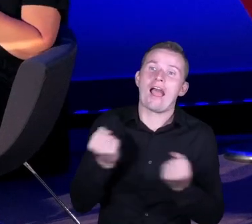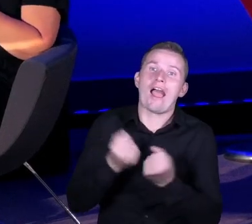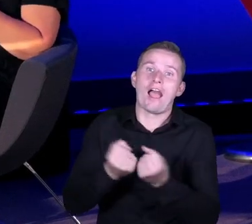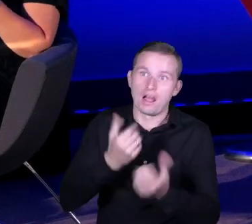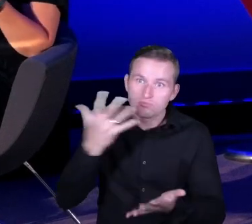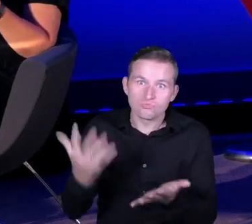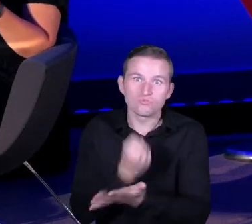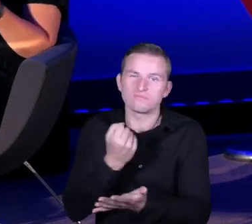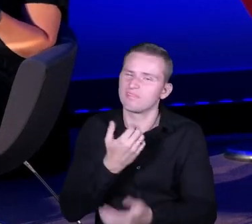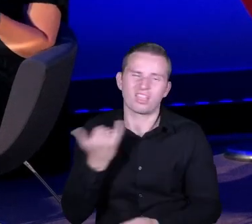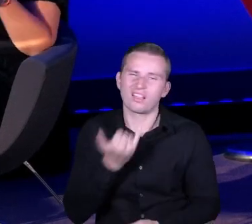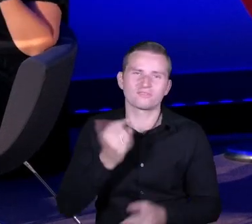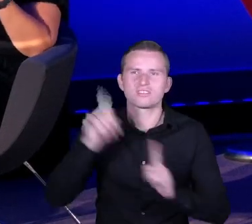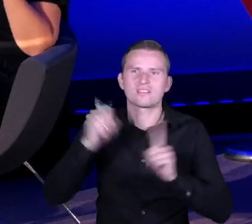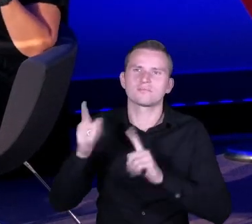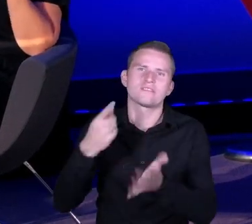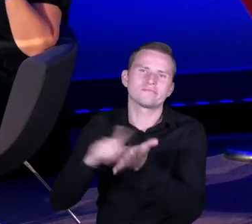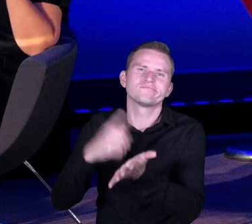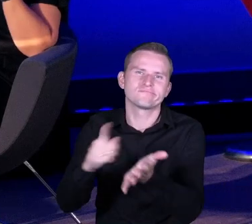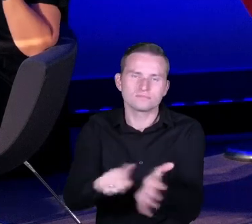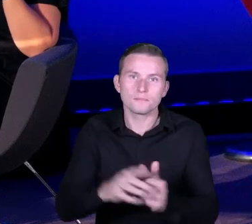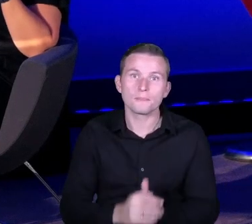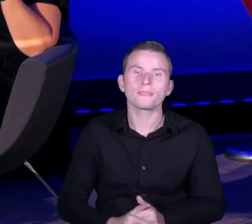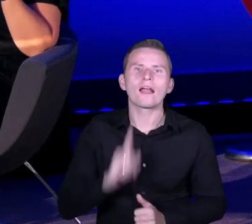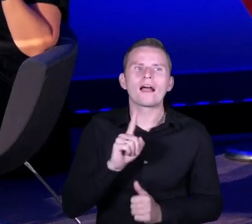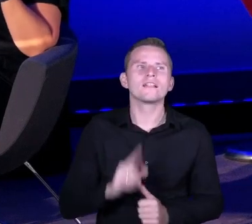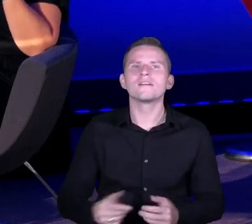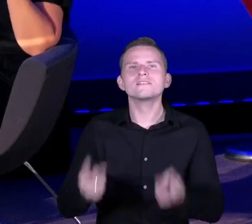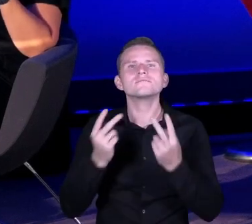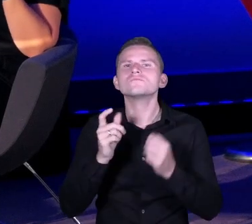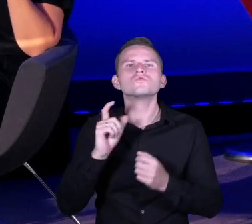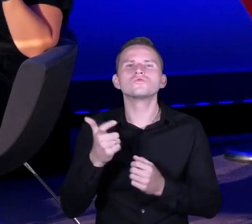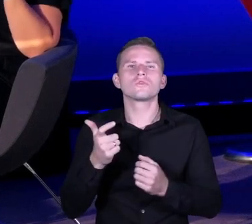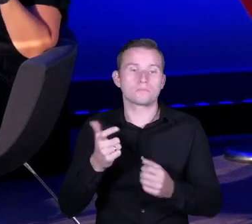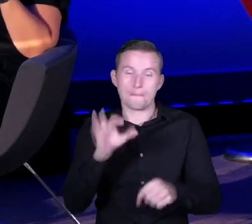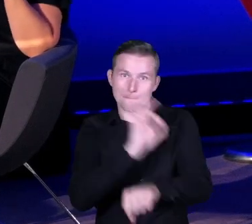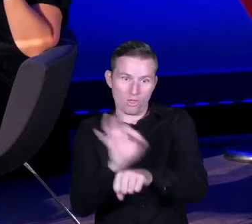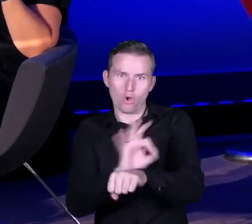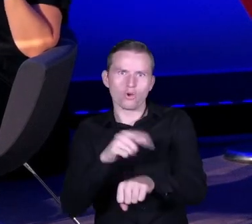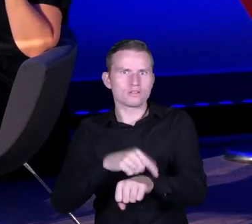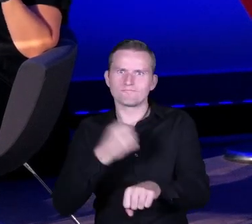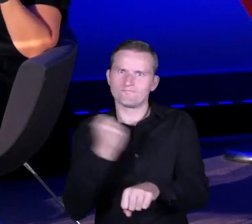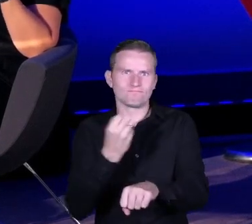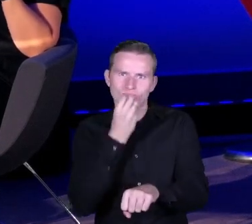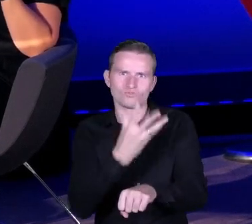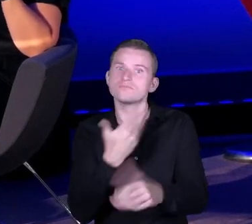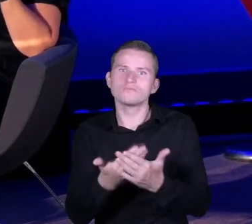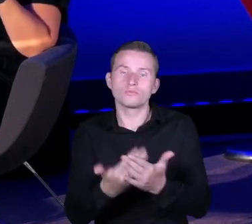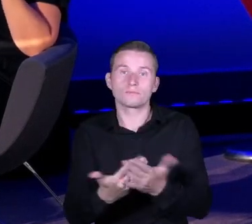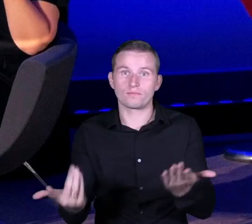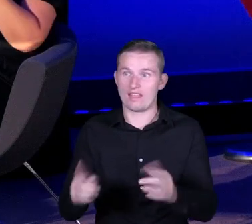naprawdę zrealizowane czy osiągnięte. Natomiast to, co jest siłą, uważam, tego projektu, to to, że ci nauczyciele, którzy w nim pracowali,